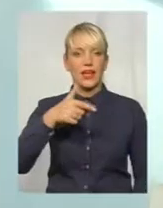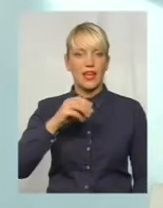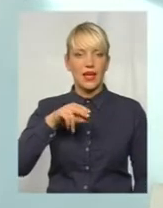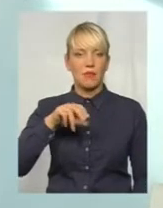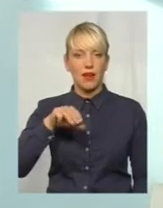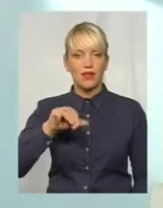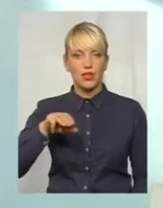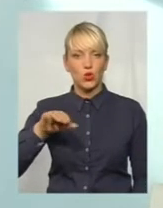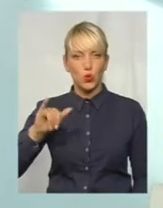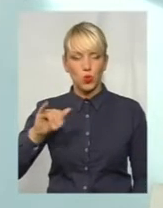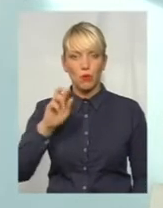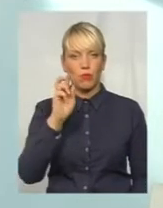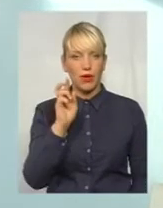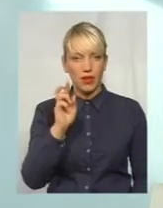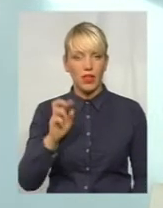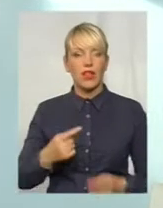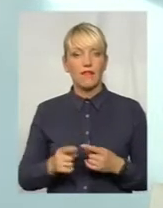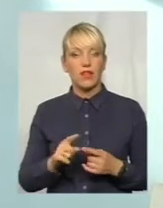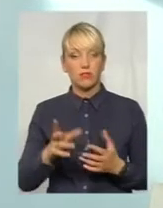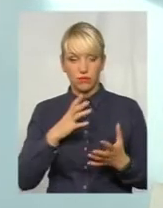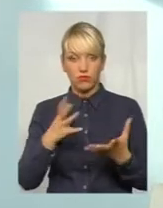наприкінці серпня.